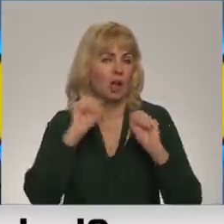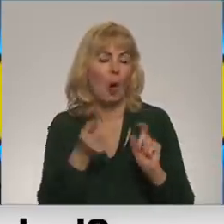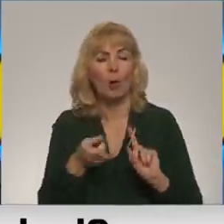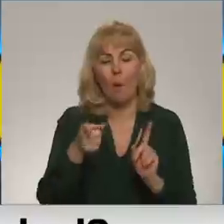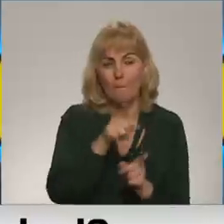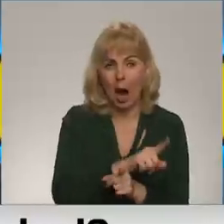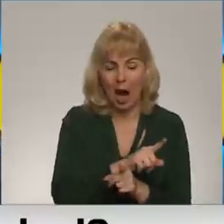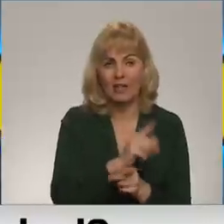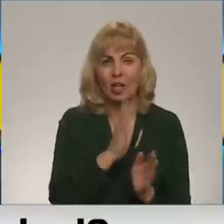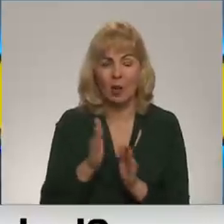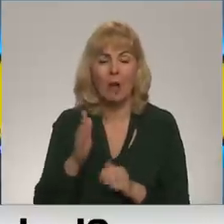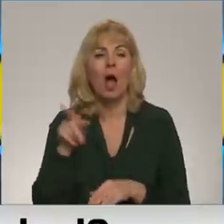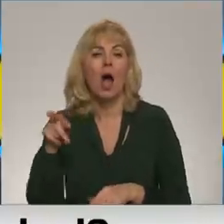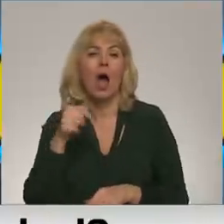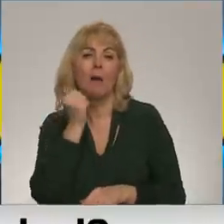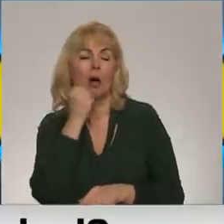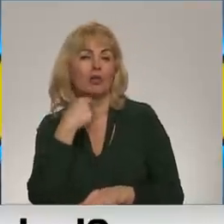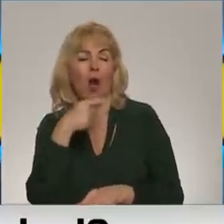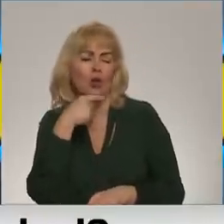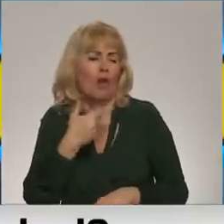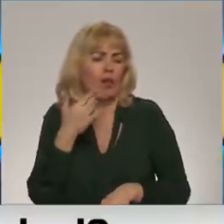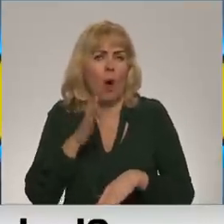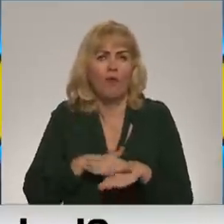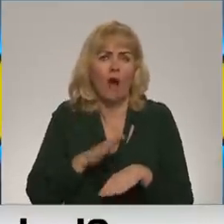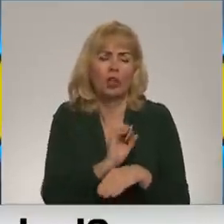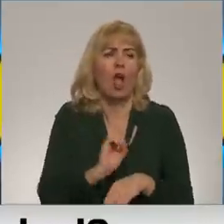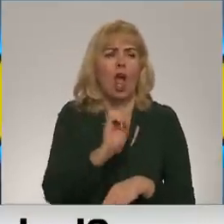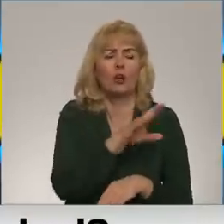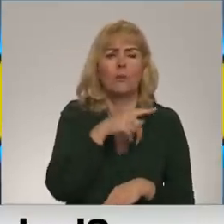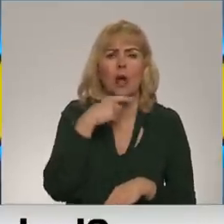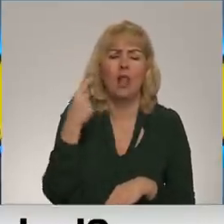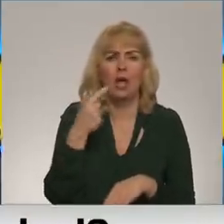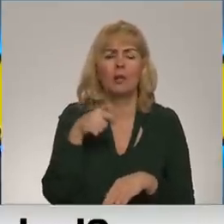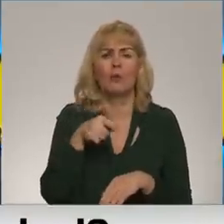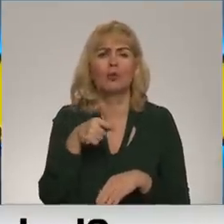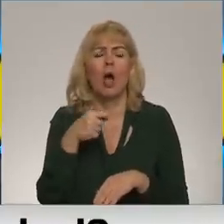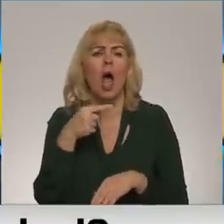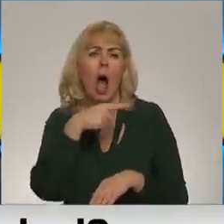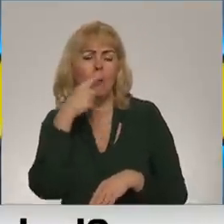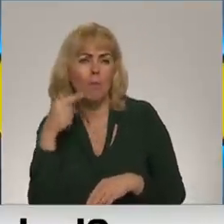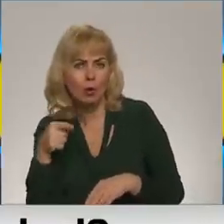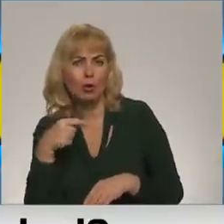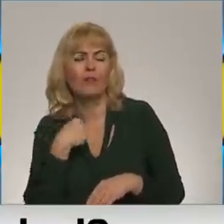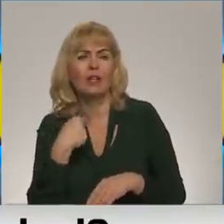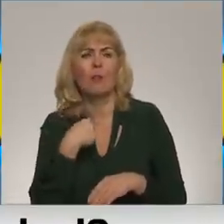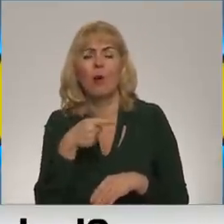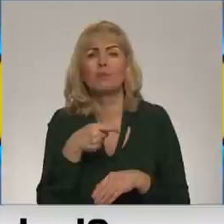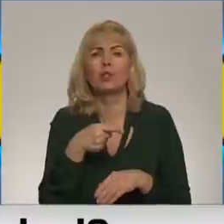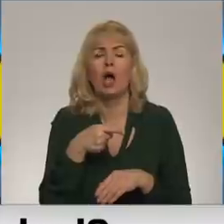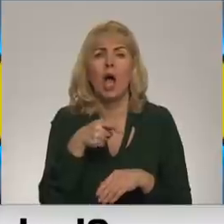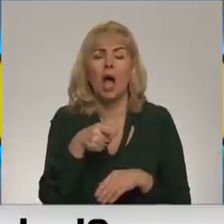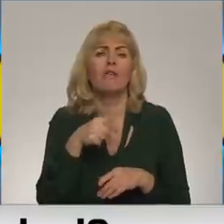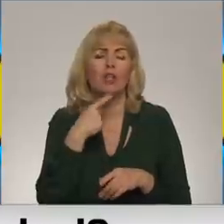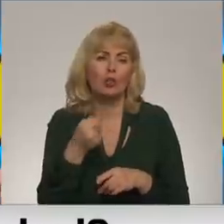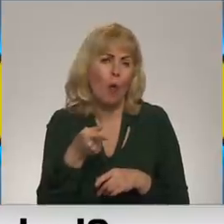ko Kremlis saka, ka Krievija nav vainīga, rekur ļaunie rietumi. Viņi jau sen gribēja mūsu izčakarēt. Tagad tie ļaunie rietumi visus mūsu čakarē. Tagad mums neļauj mierīgi tur